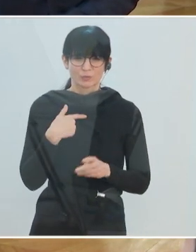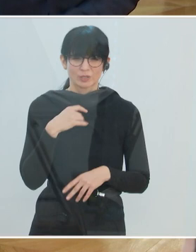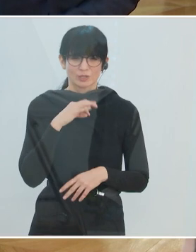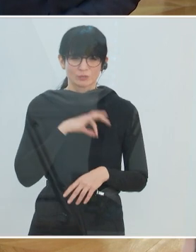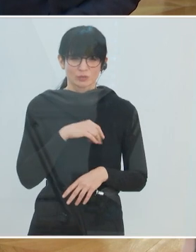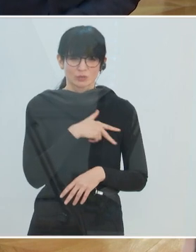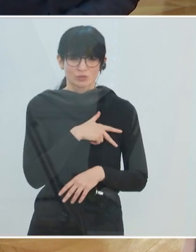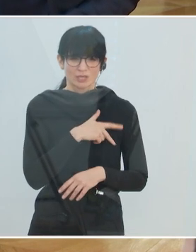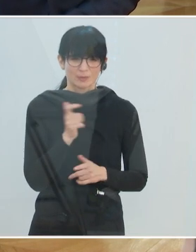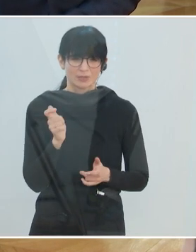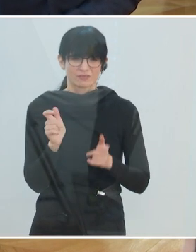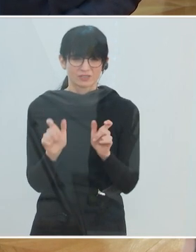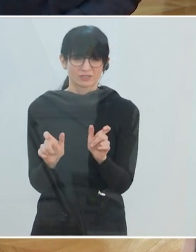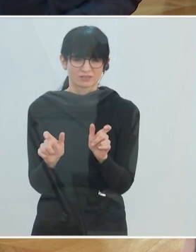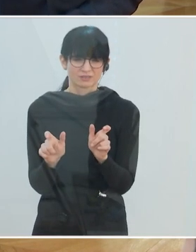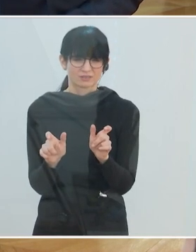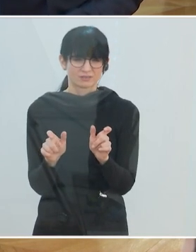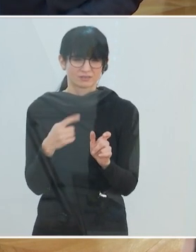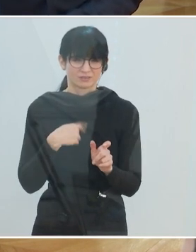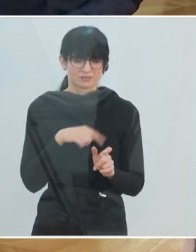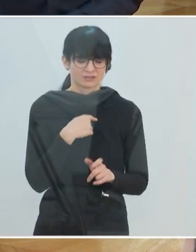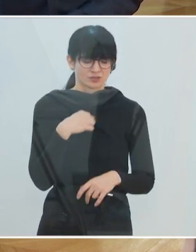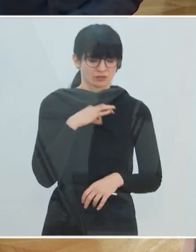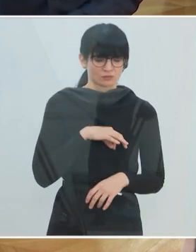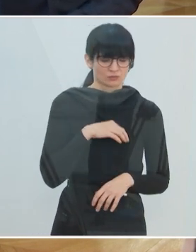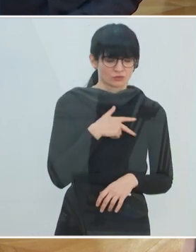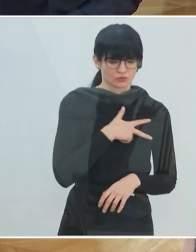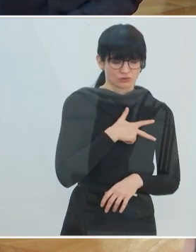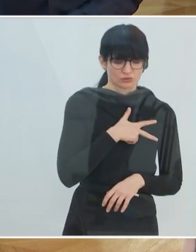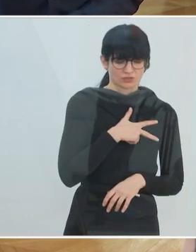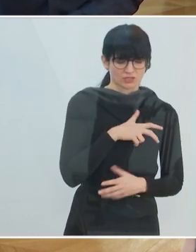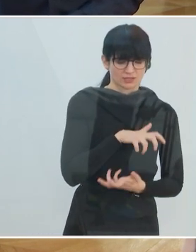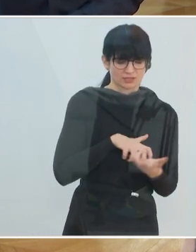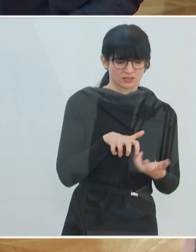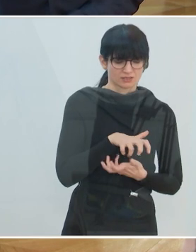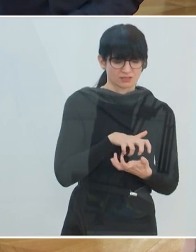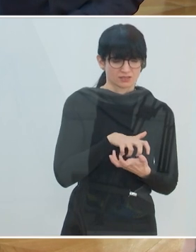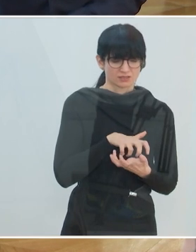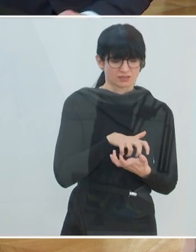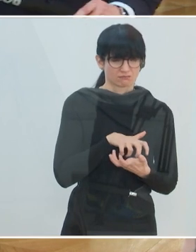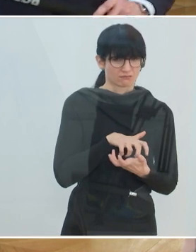Ich würde sagen, wir eigentlich reden über psychosoziale Krise, oder?